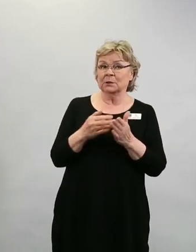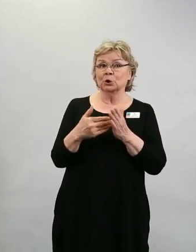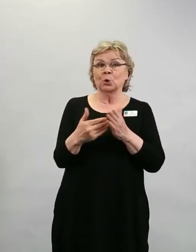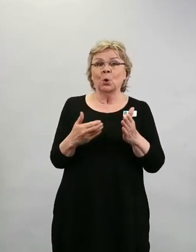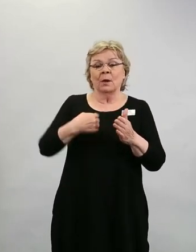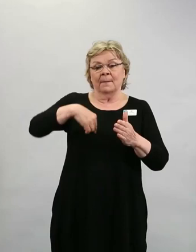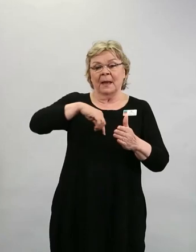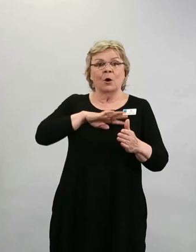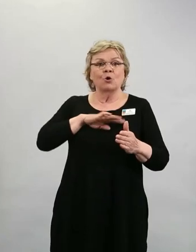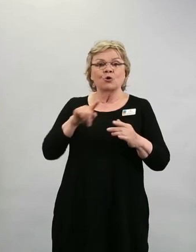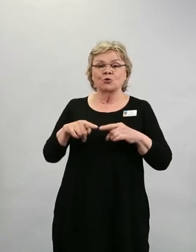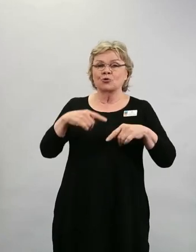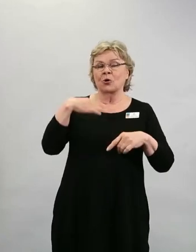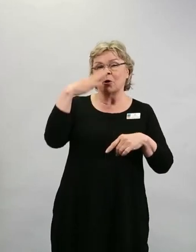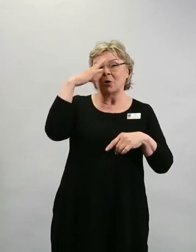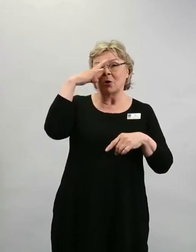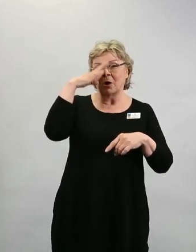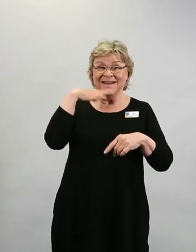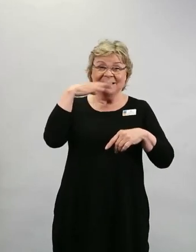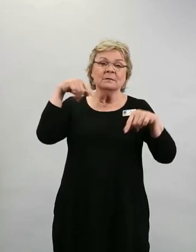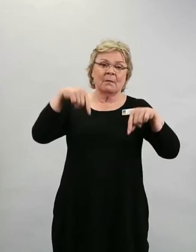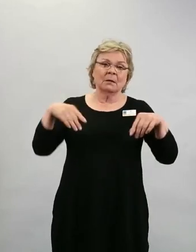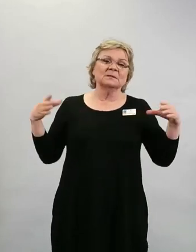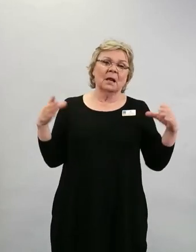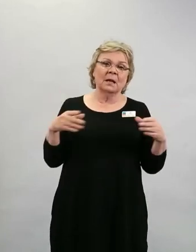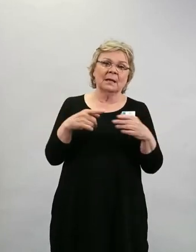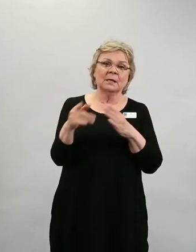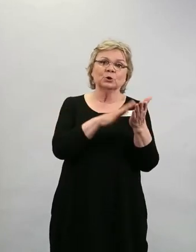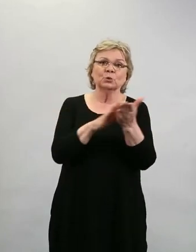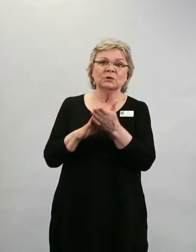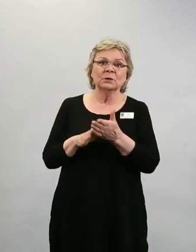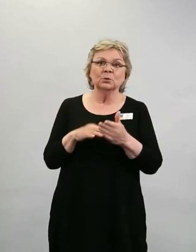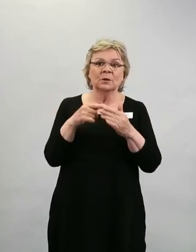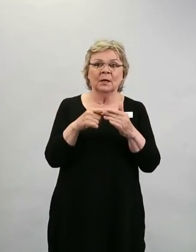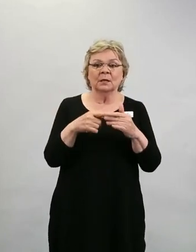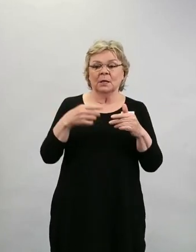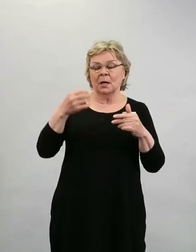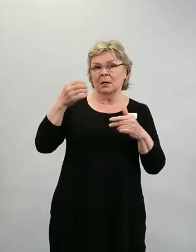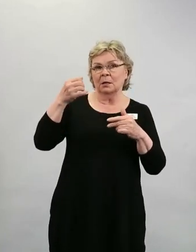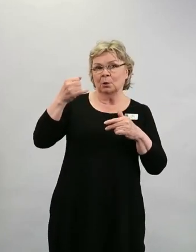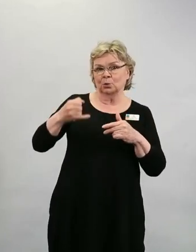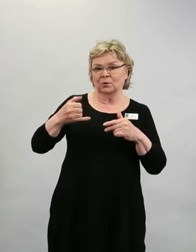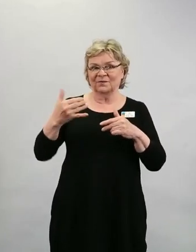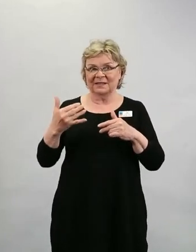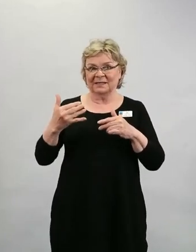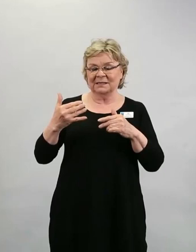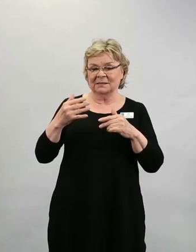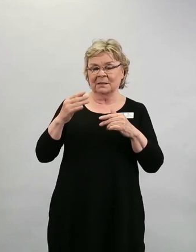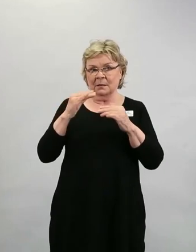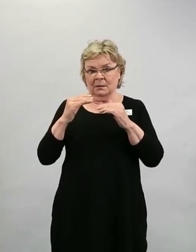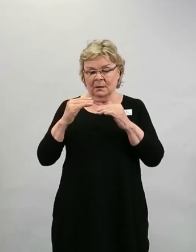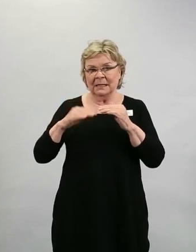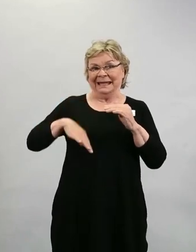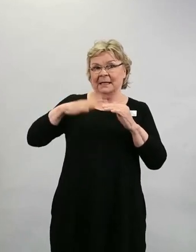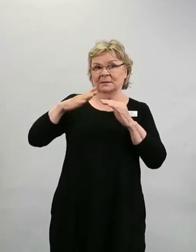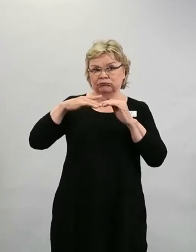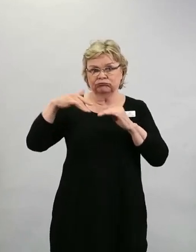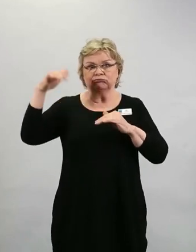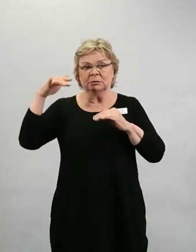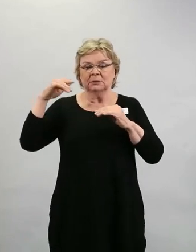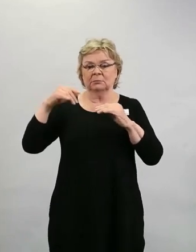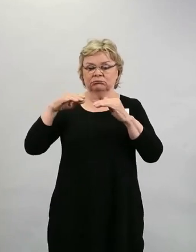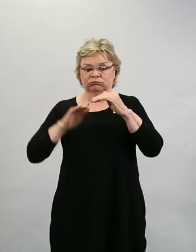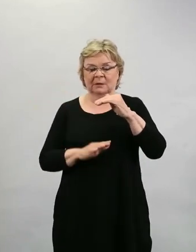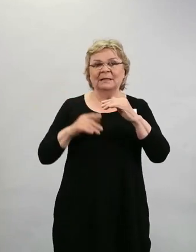suositus, että 65-vuotiaille ainoastaan ja sitä vanhemmille rokotetta annetaan, mutta ei sitä